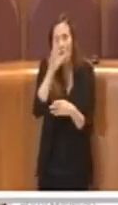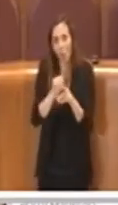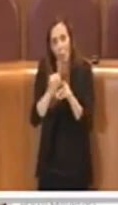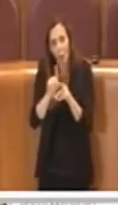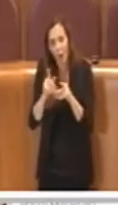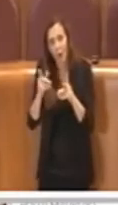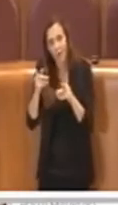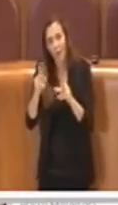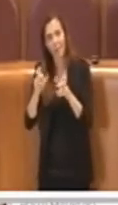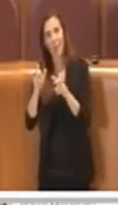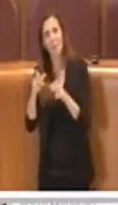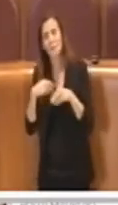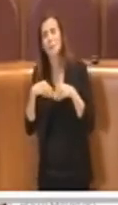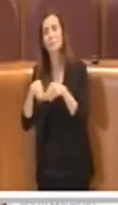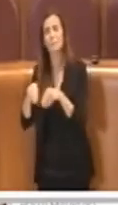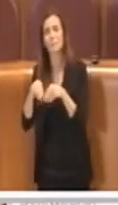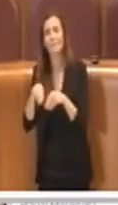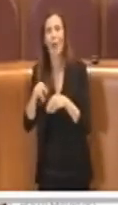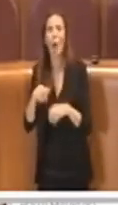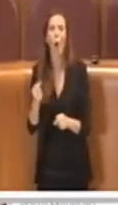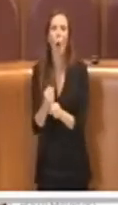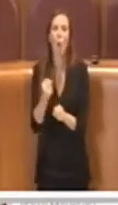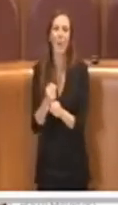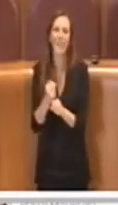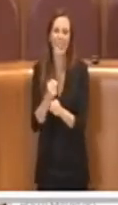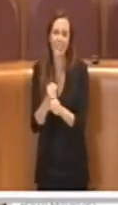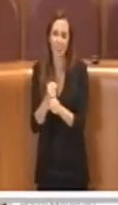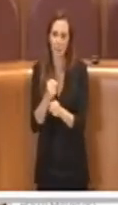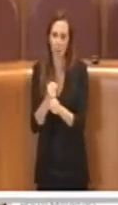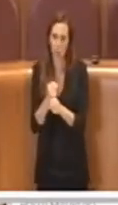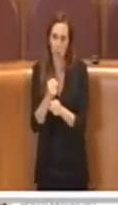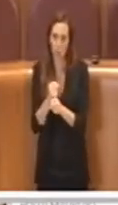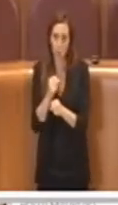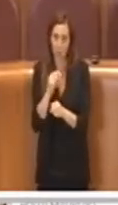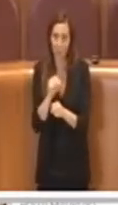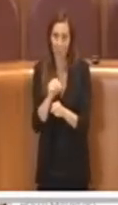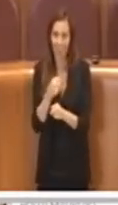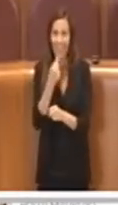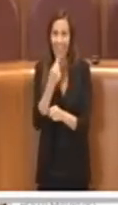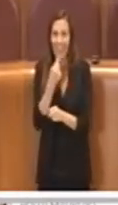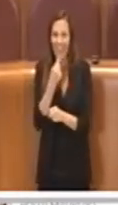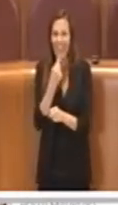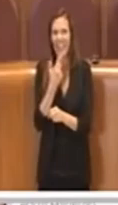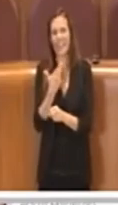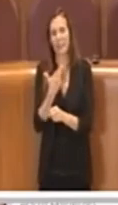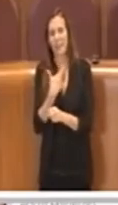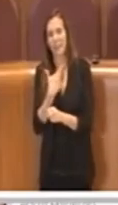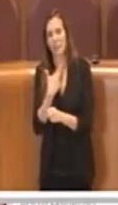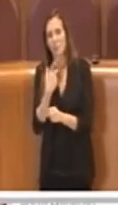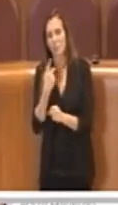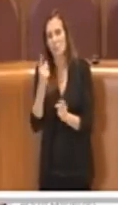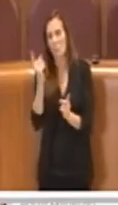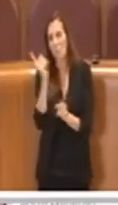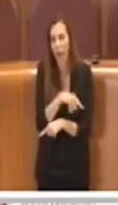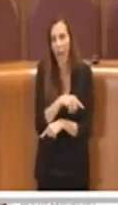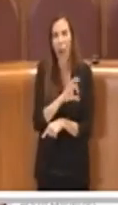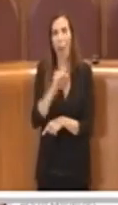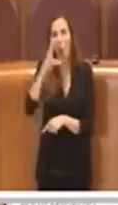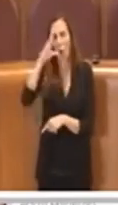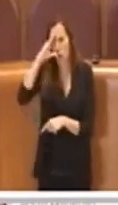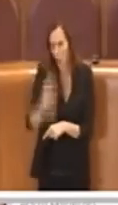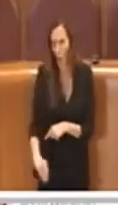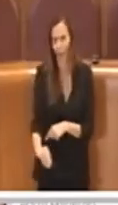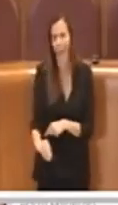Si è trattato di un'operazione in definitiva con la quale chi per malafede, chi per analfabetismo di